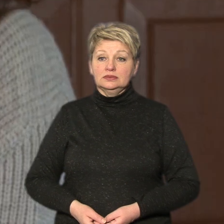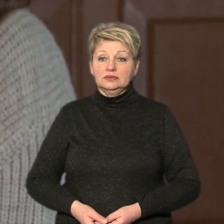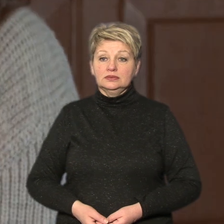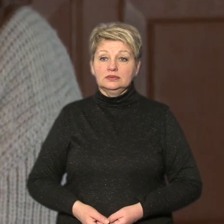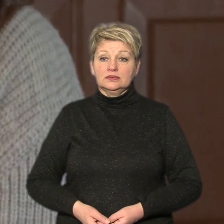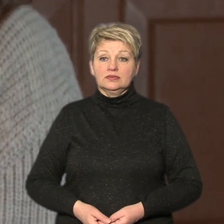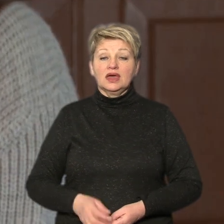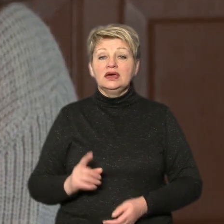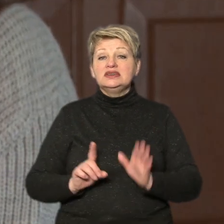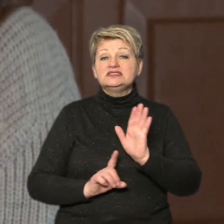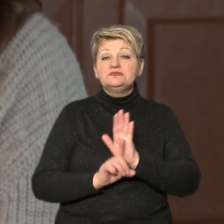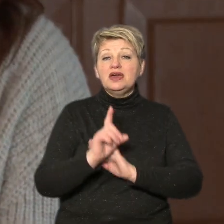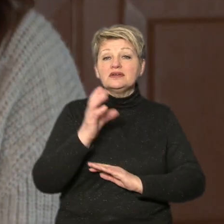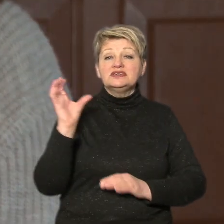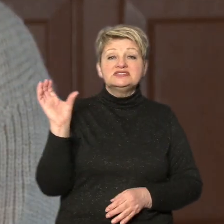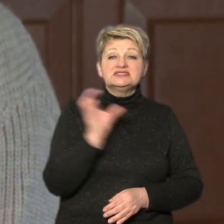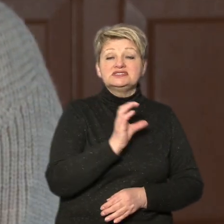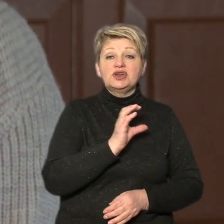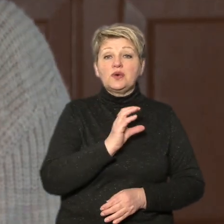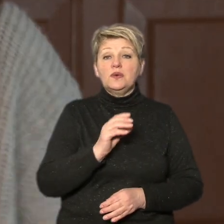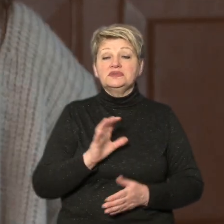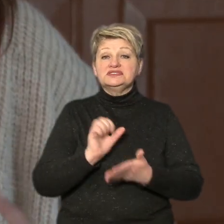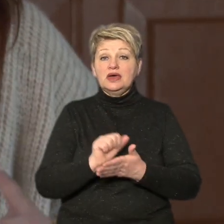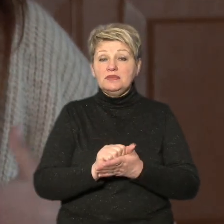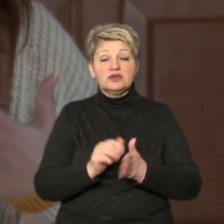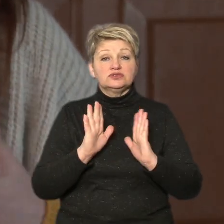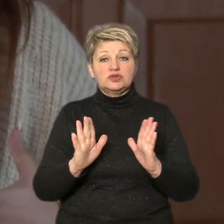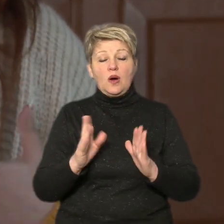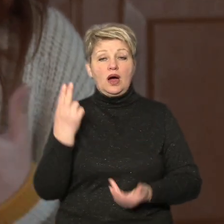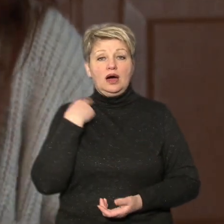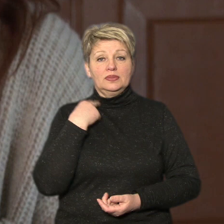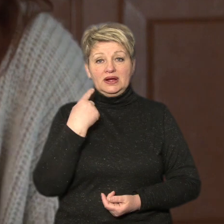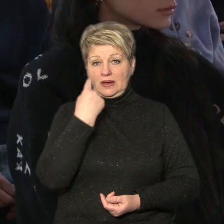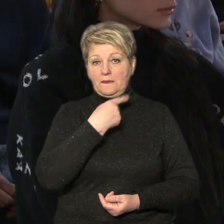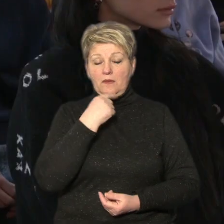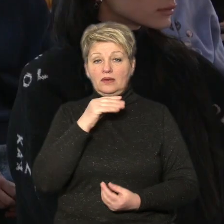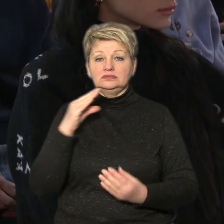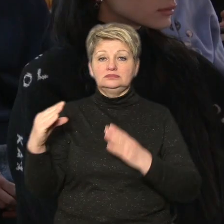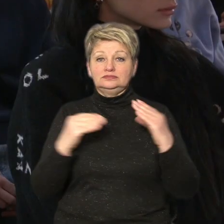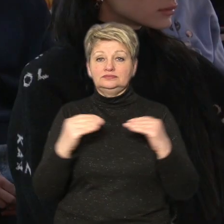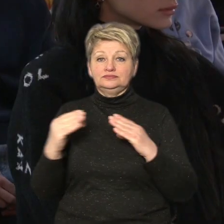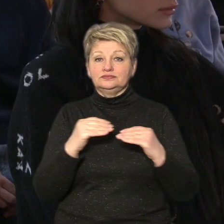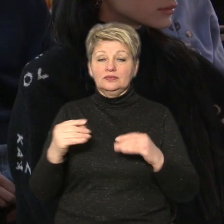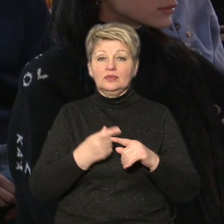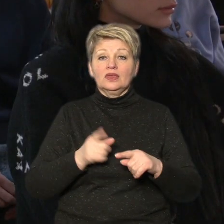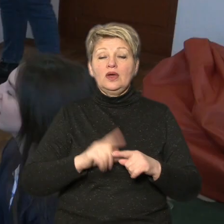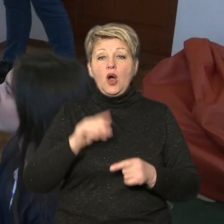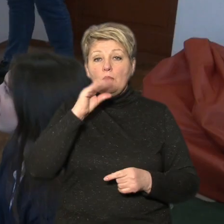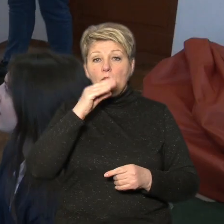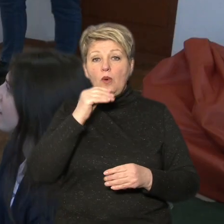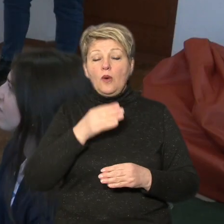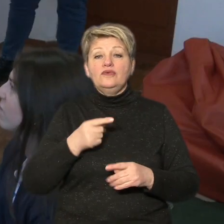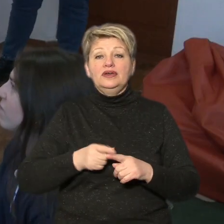Із перших хвилин заняття лише англійською розмовляє з присутніми волонтерка Світлана Лисиця. Каже, долати мовний бар'єр краще